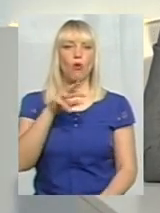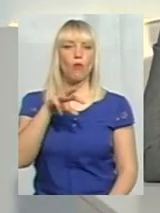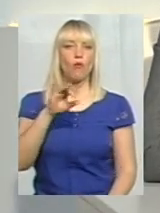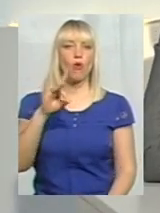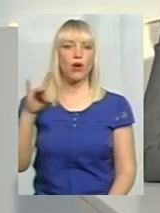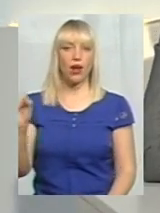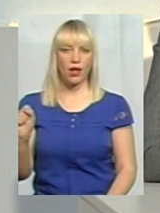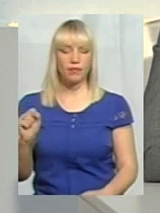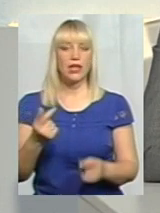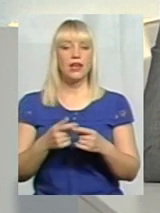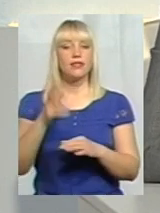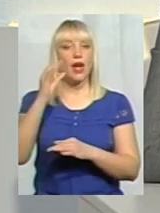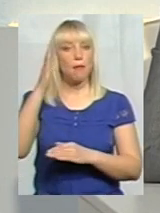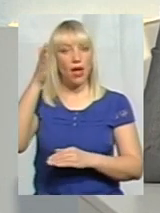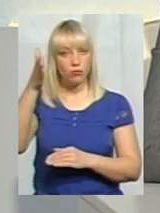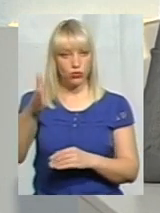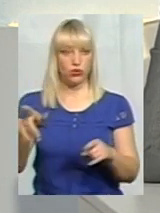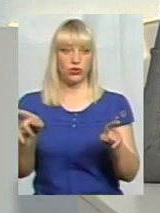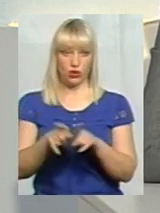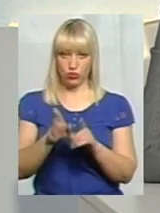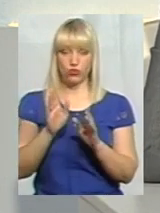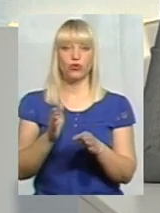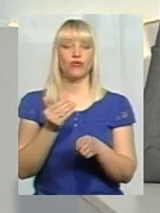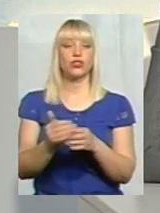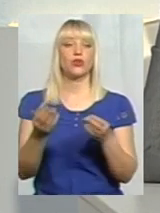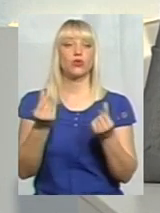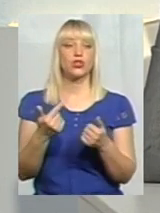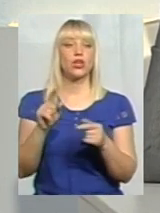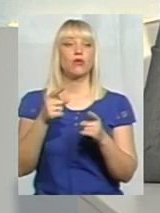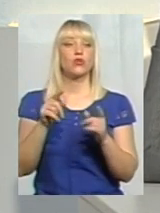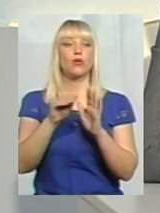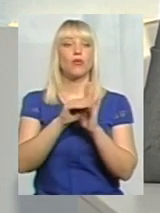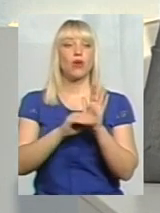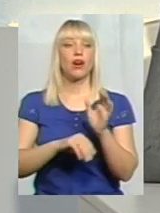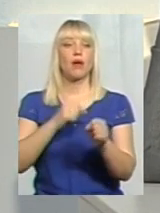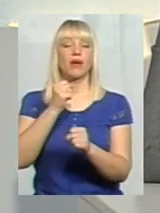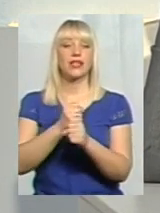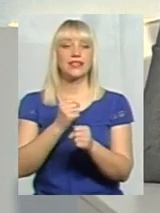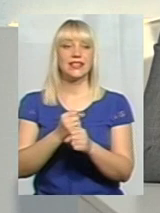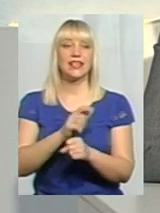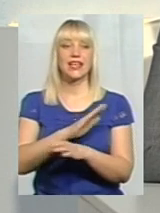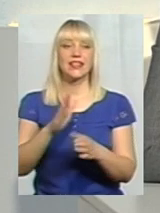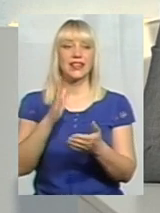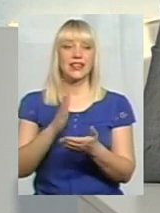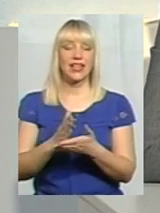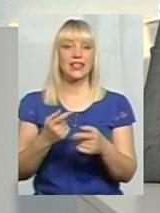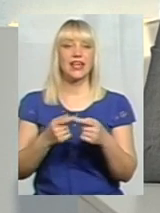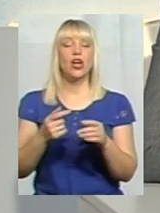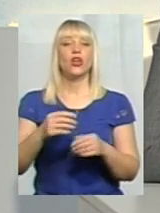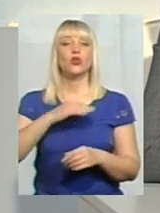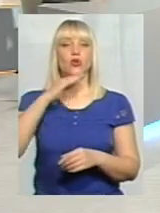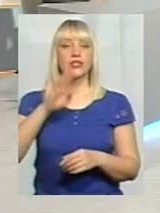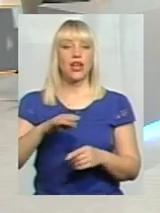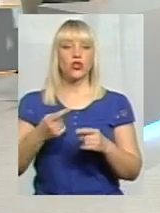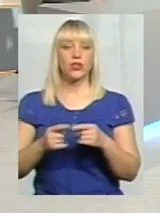думаю, що на майбутнє також будуть виділені кошти, тому що програма діє, але, звичайно, не є достатньо тих коштів, які б